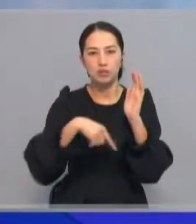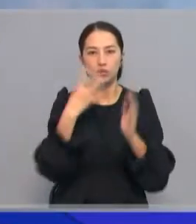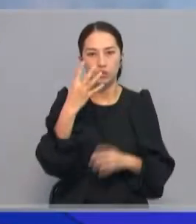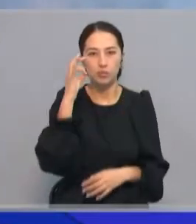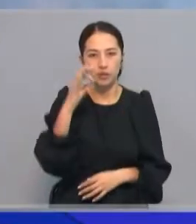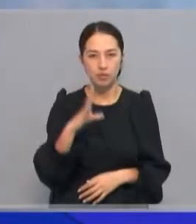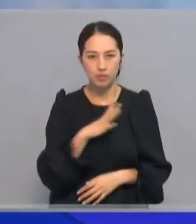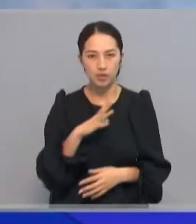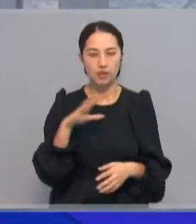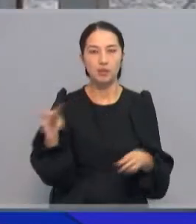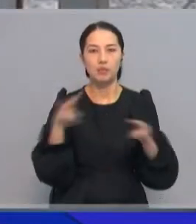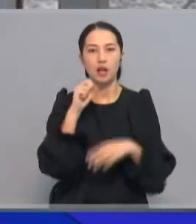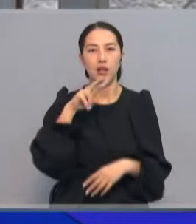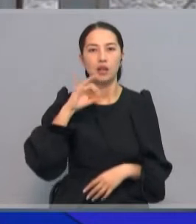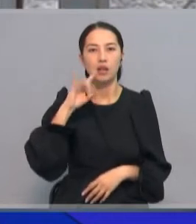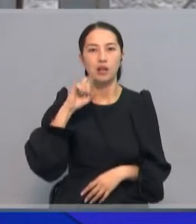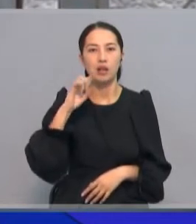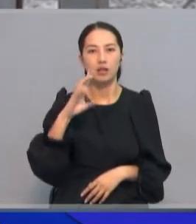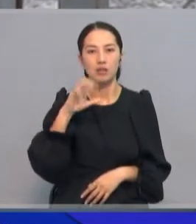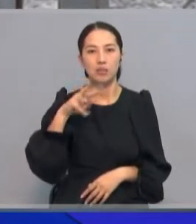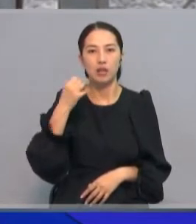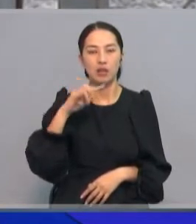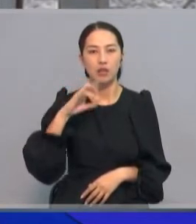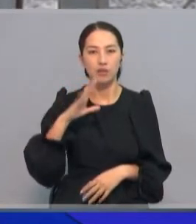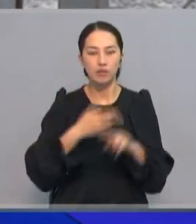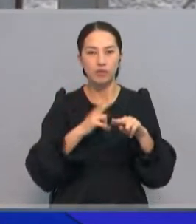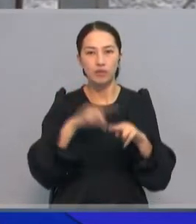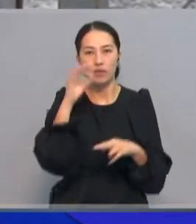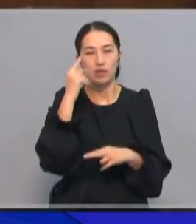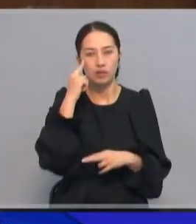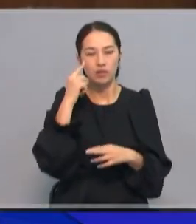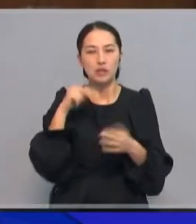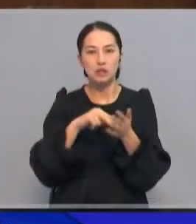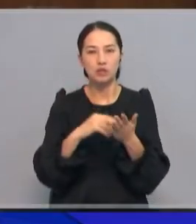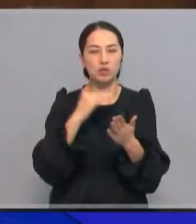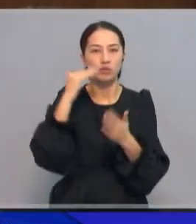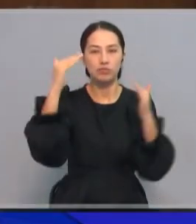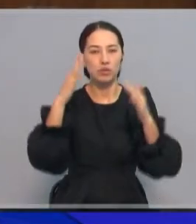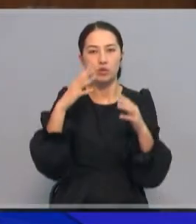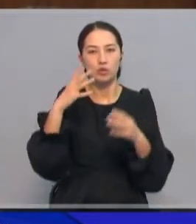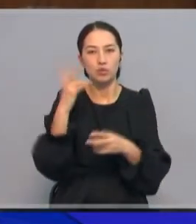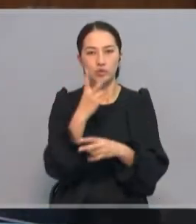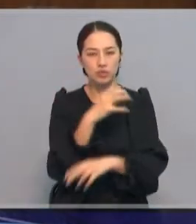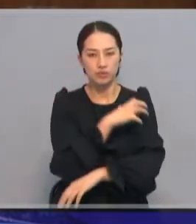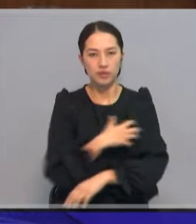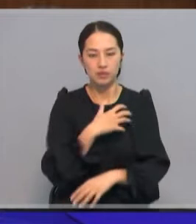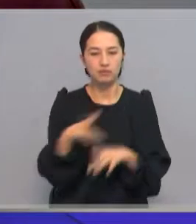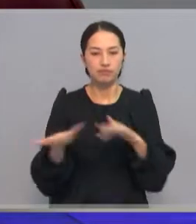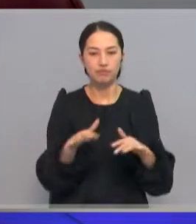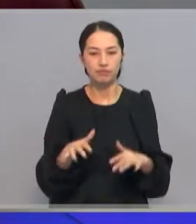пайыз болды. Пример-министр Алихан Сымайлов бұл көрсет күштің әлі де жоғары екенін айтып, шығыл шарыларды күші өйтуде тапсырды.